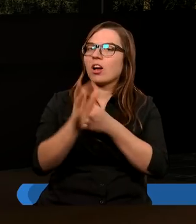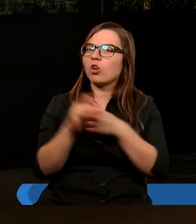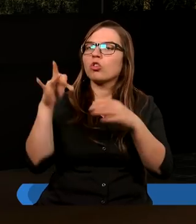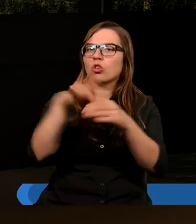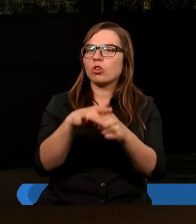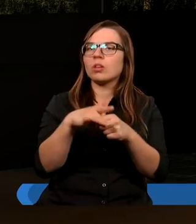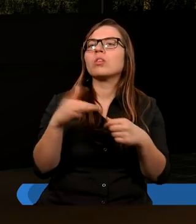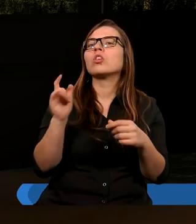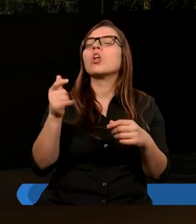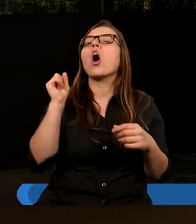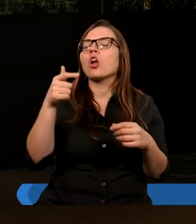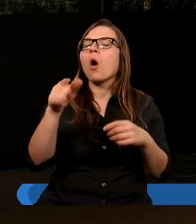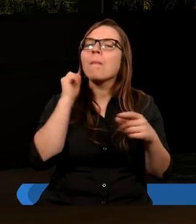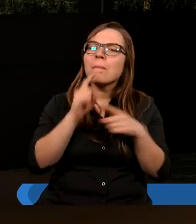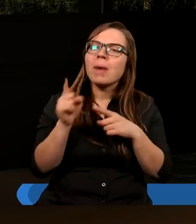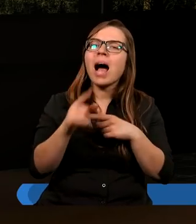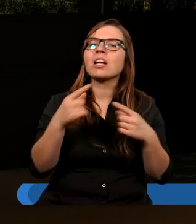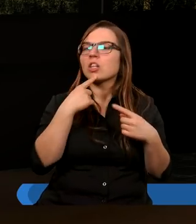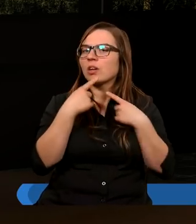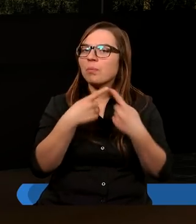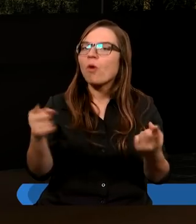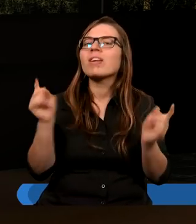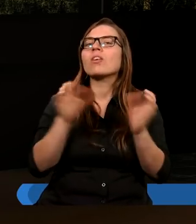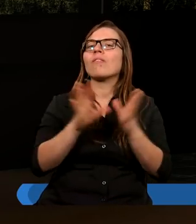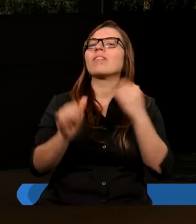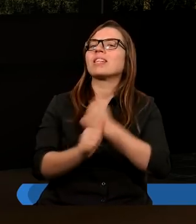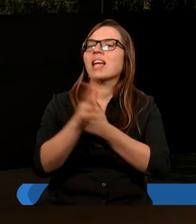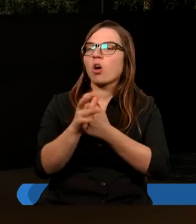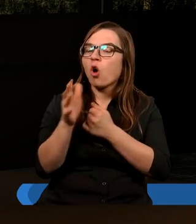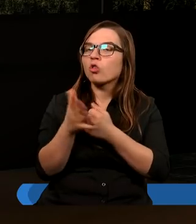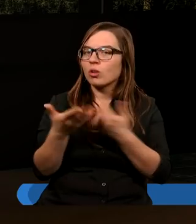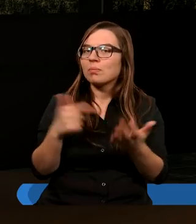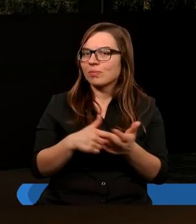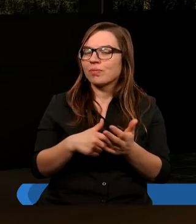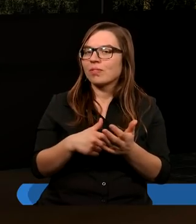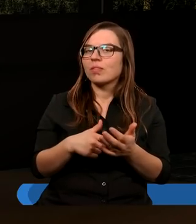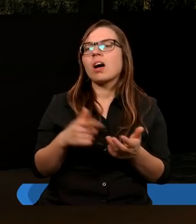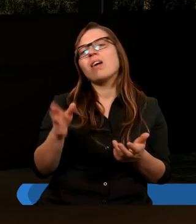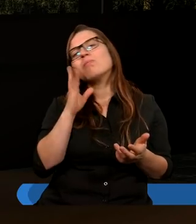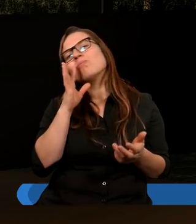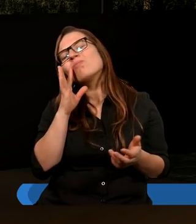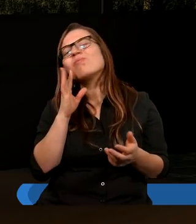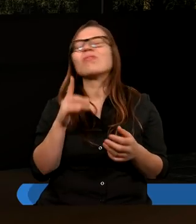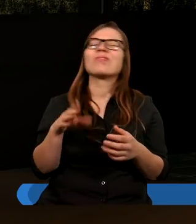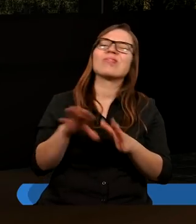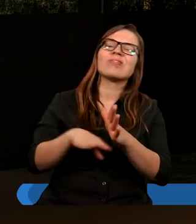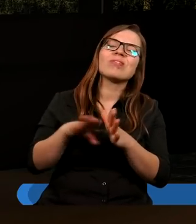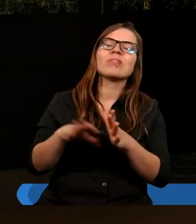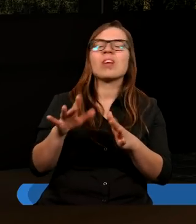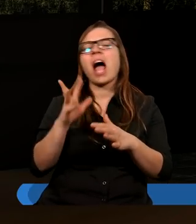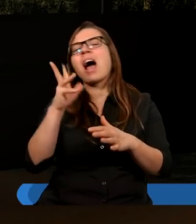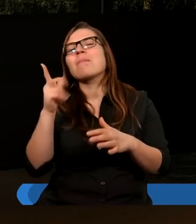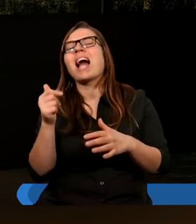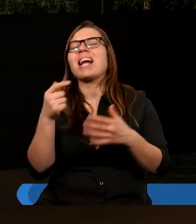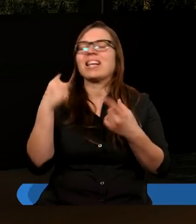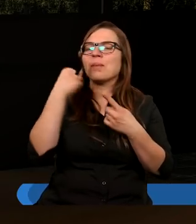Co o tym bracia powiedzą właśnie w Jerozolimie? Nie takie arbitralne rozstrzygnięcia,